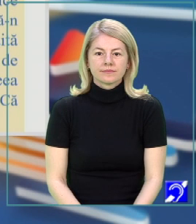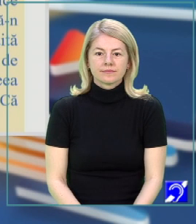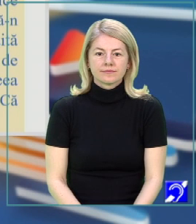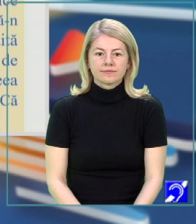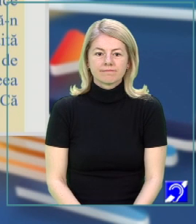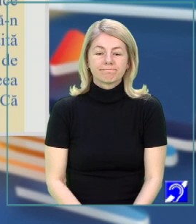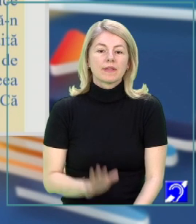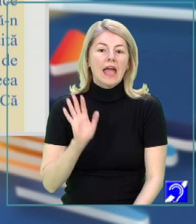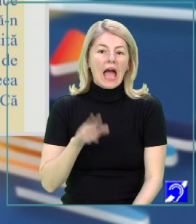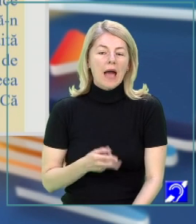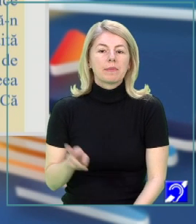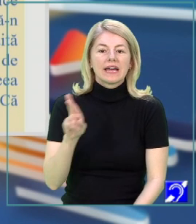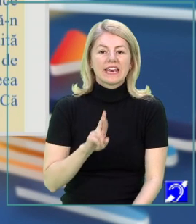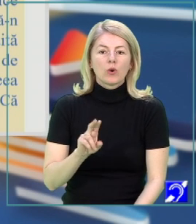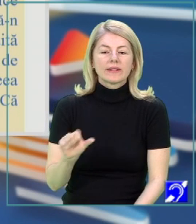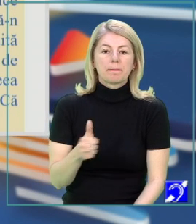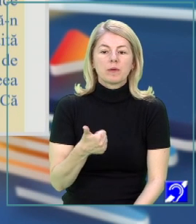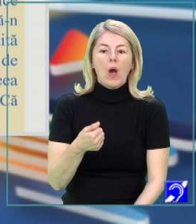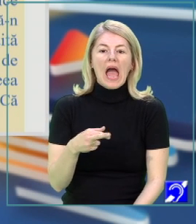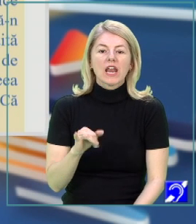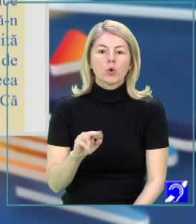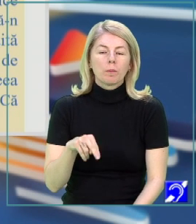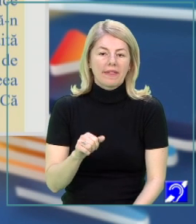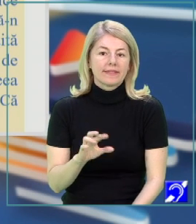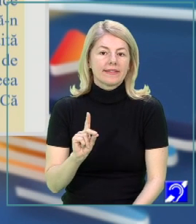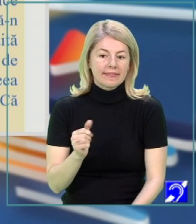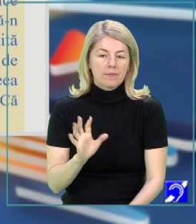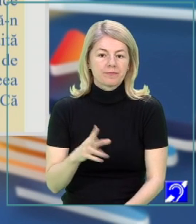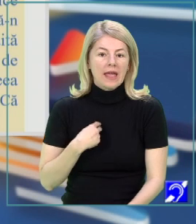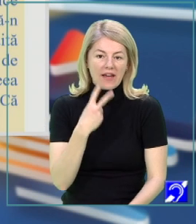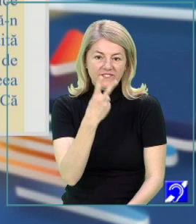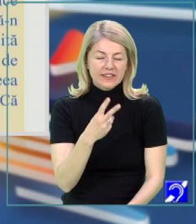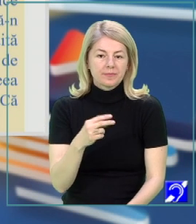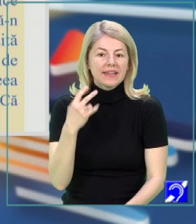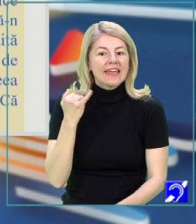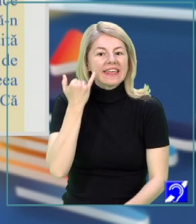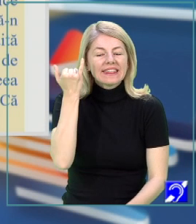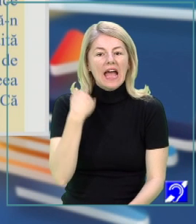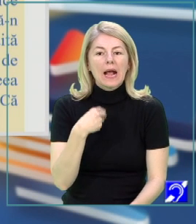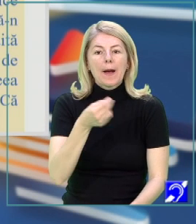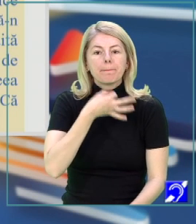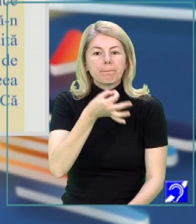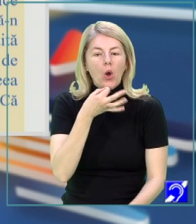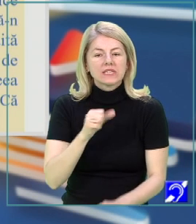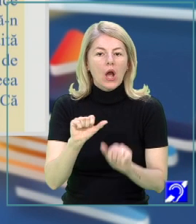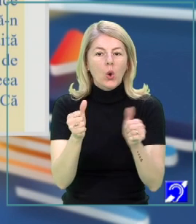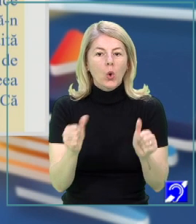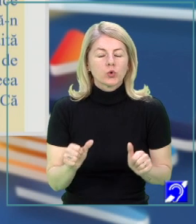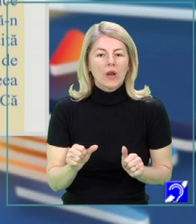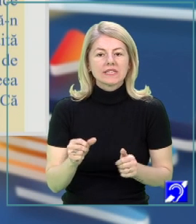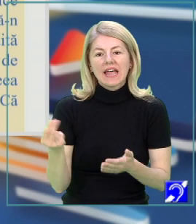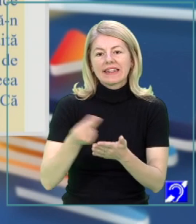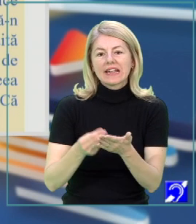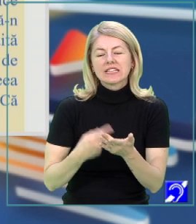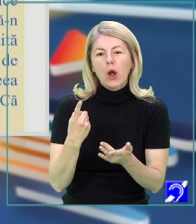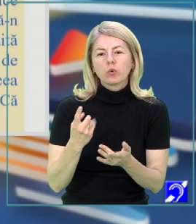Am reluat primul argument, da? Am reluat ideea că poezia conturează descrierea